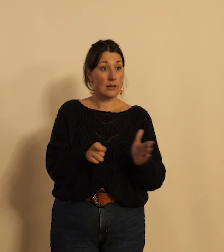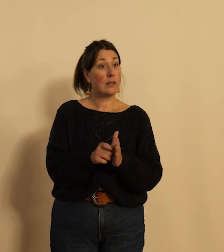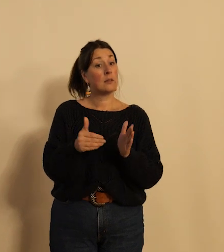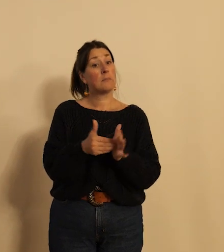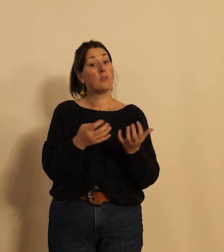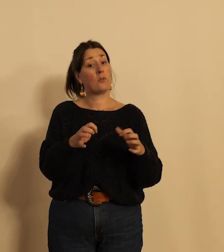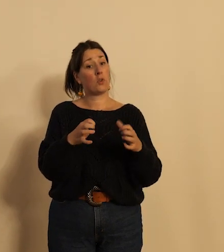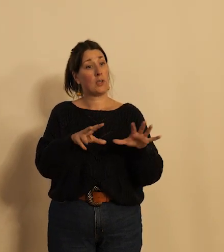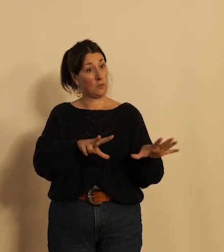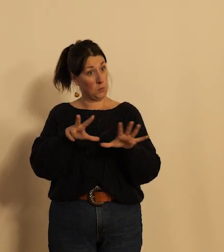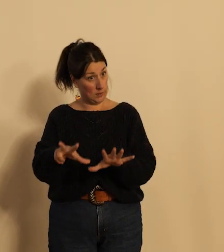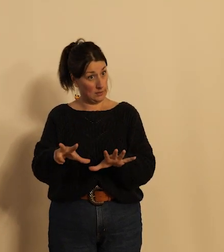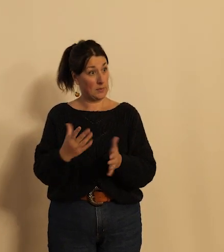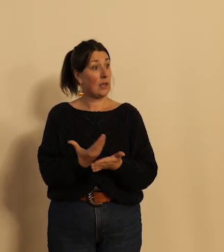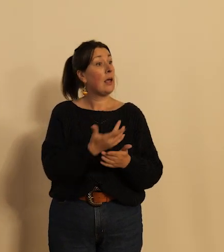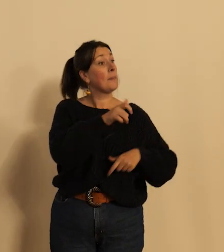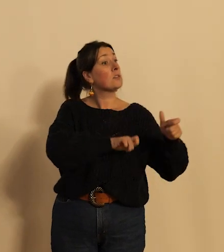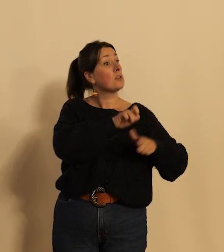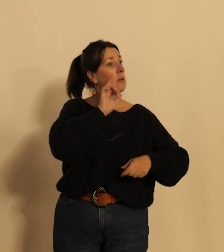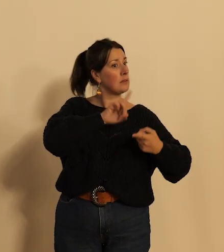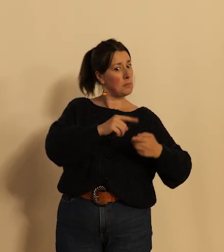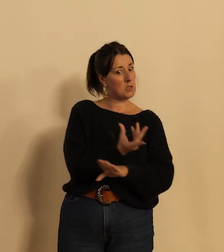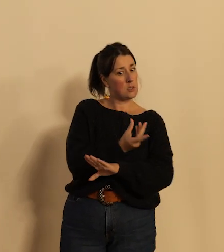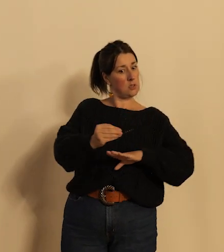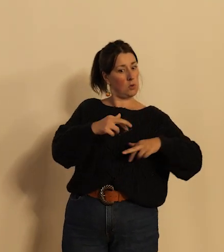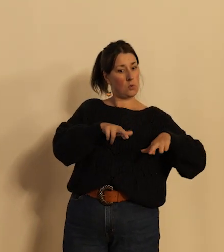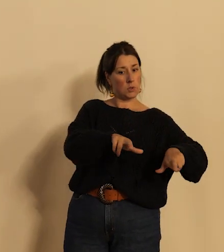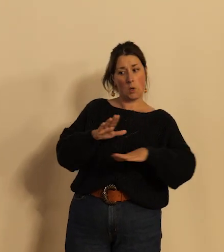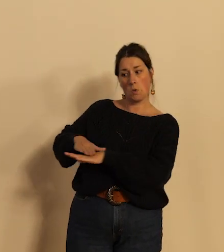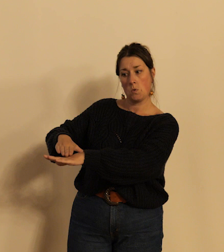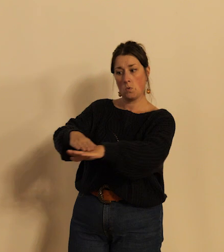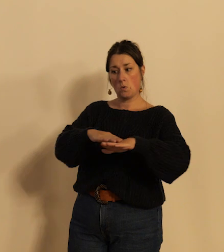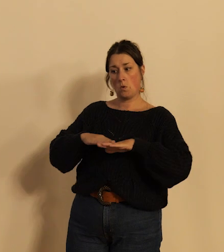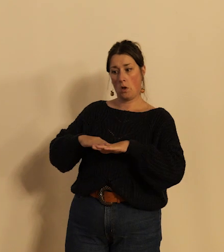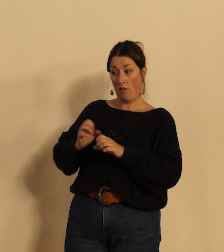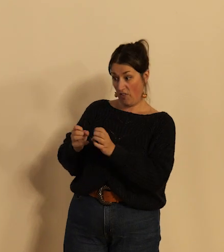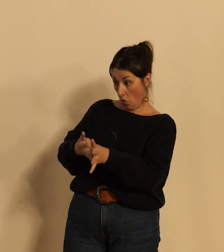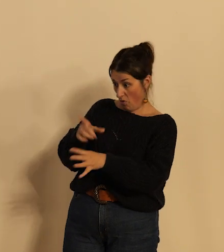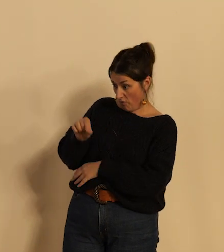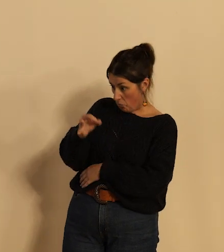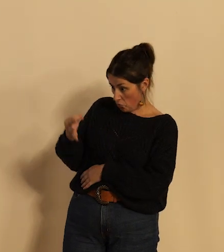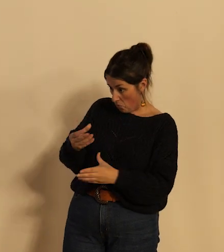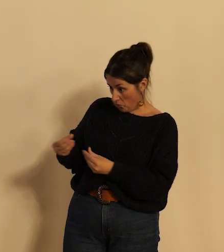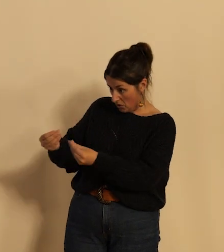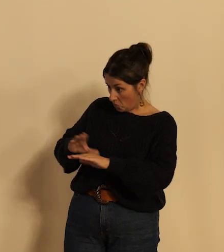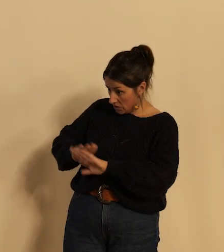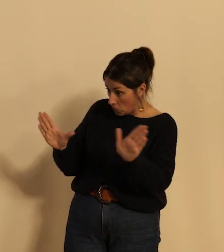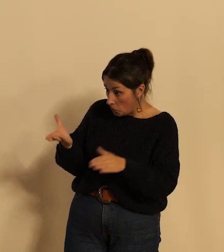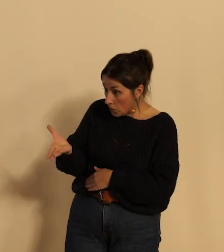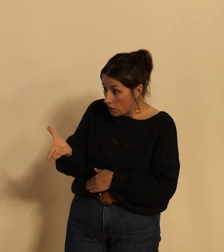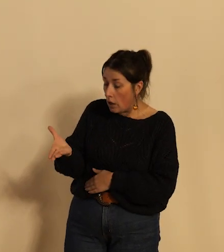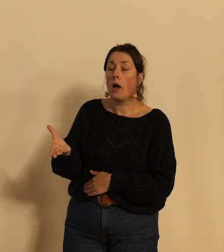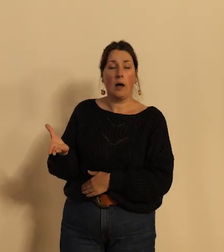la prévention routière indique que seulement 20% des tourangeaux se déplacent à bicyclette il reconnaît aussi que l'usage